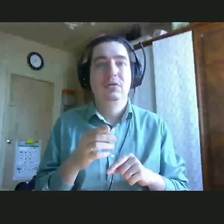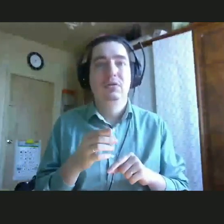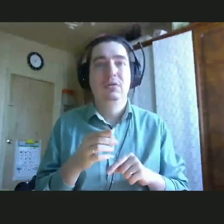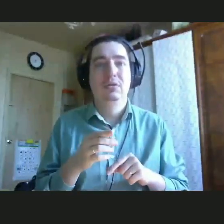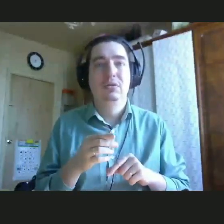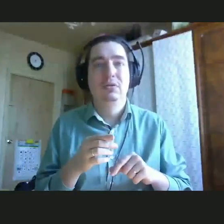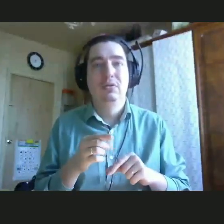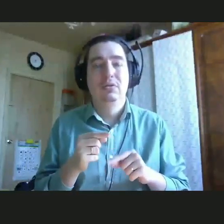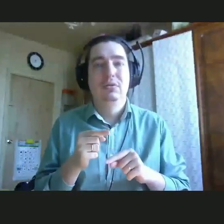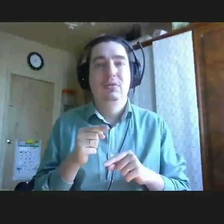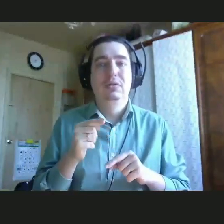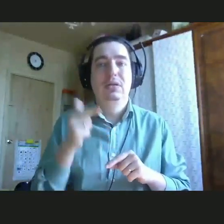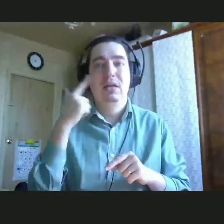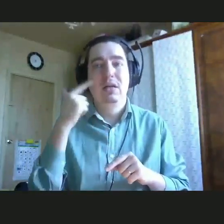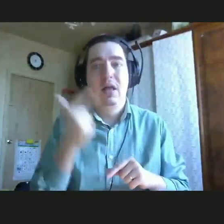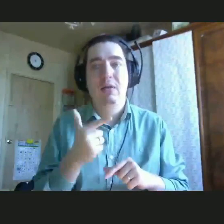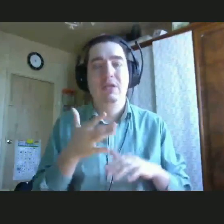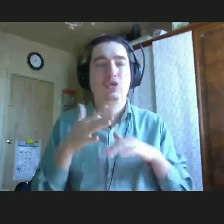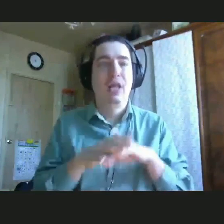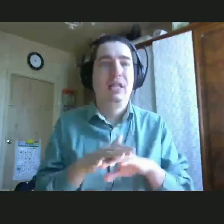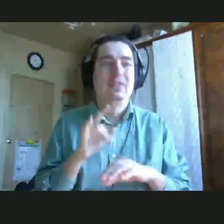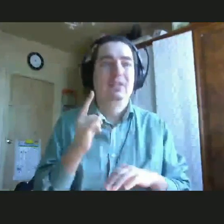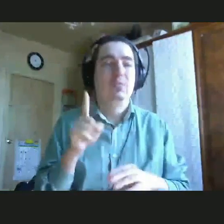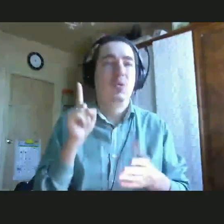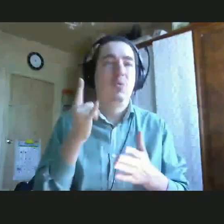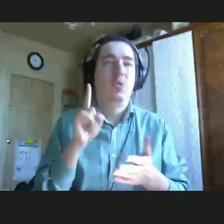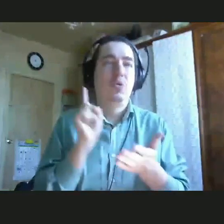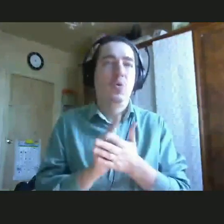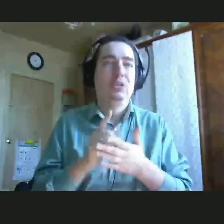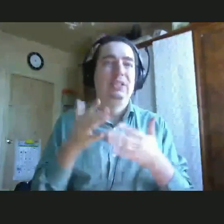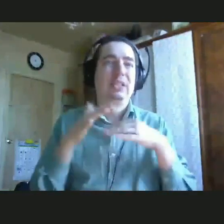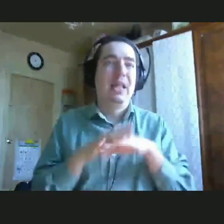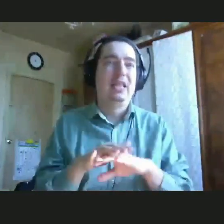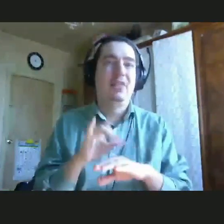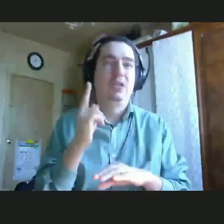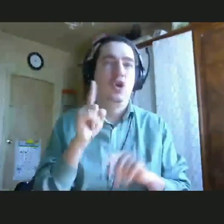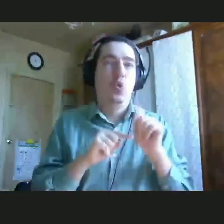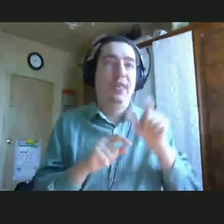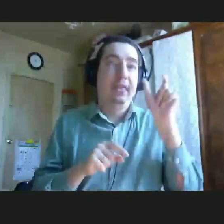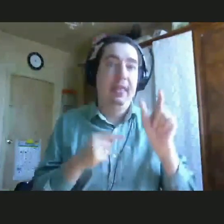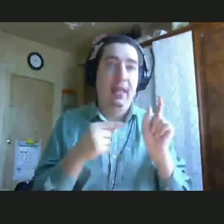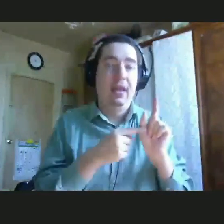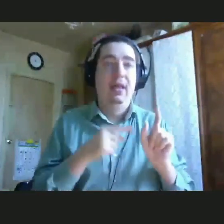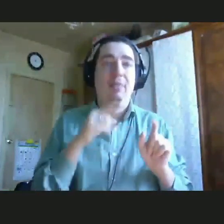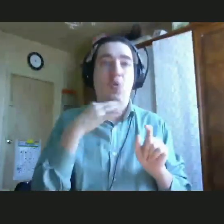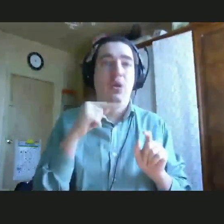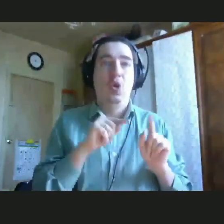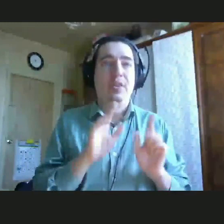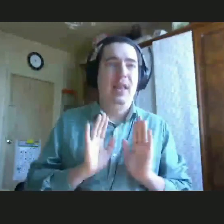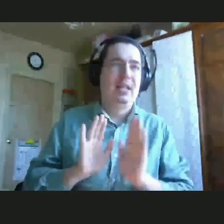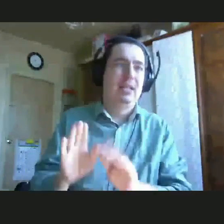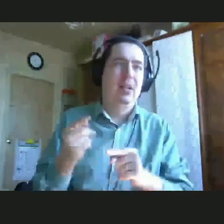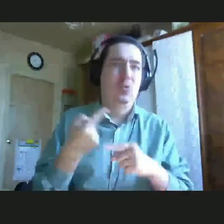грамотно социализировался ребенок, должен социализироваться родитель. Многие родители отстраняются от привычного